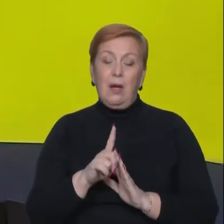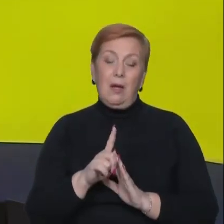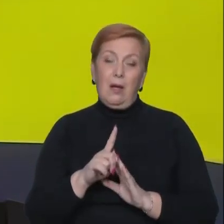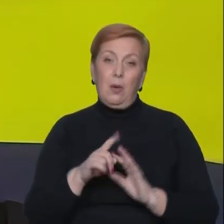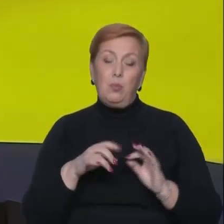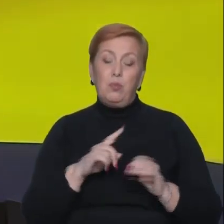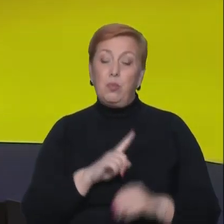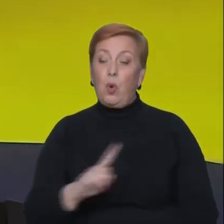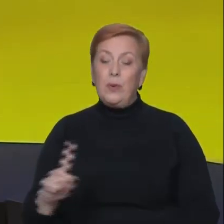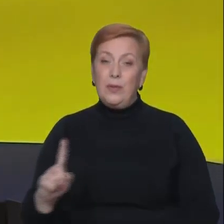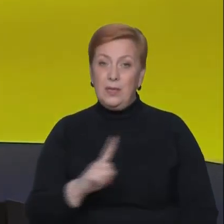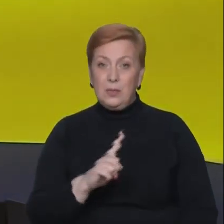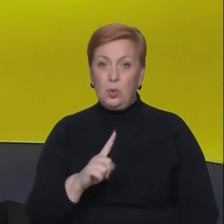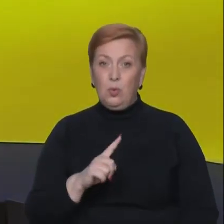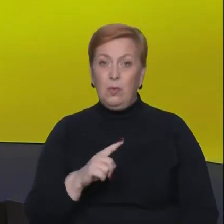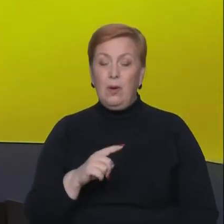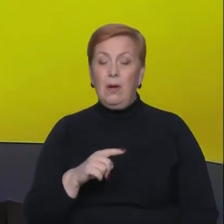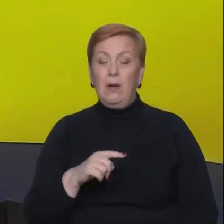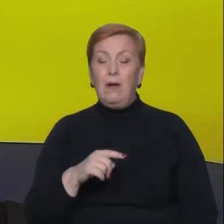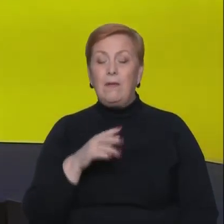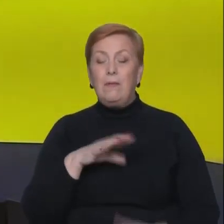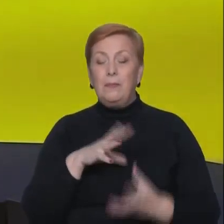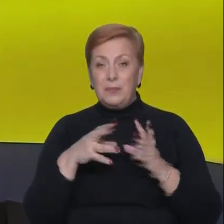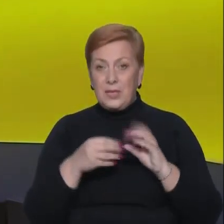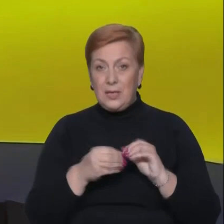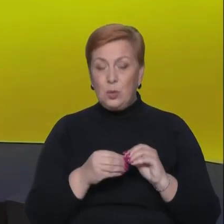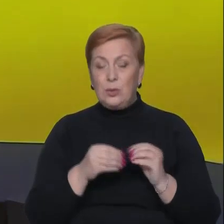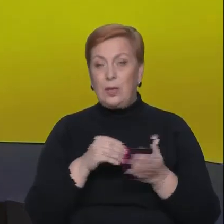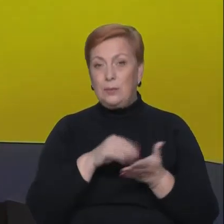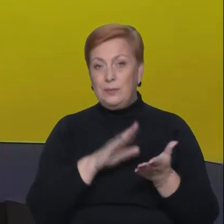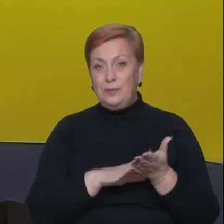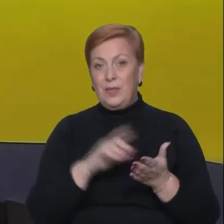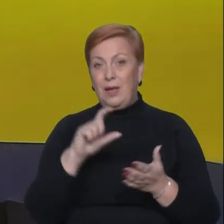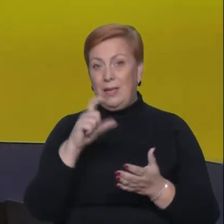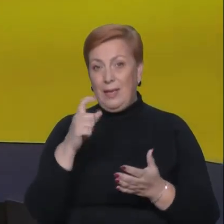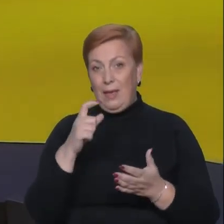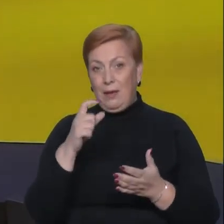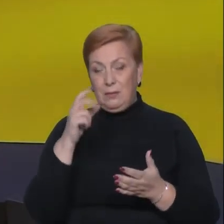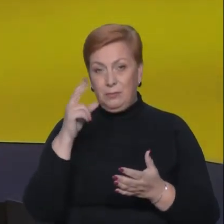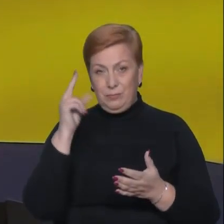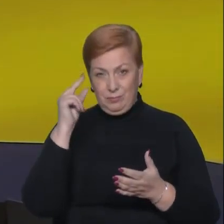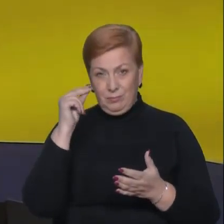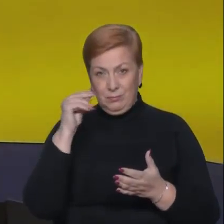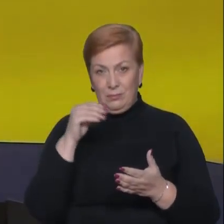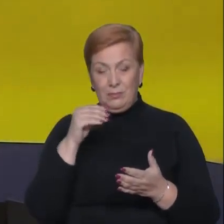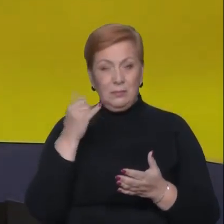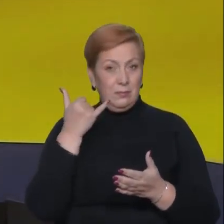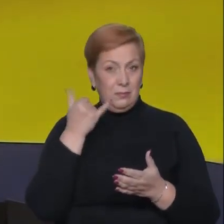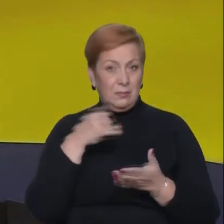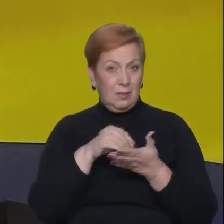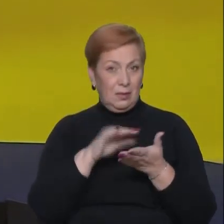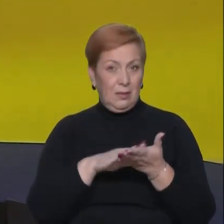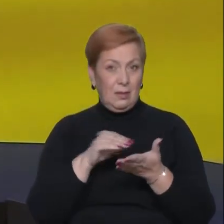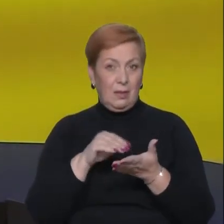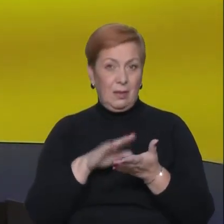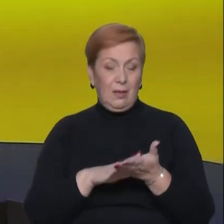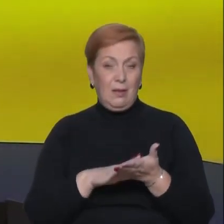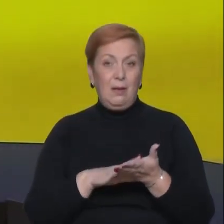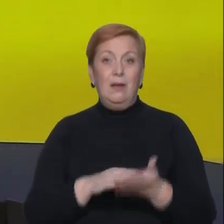перед перетином кордону на пункті Нежанковичі-Мальховіце, терміном в один місяць.